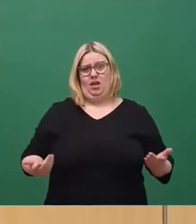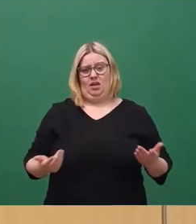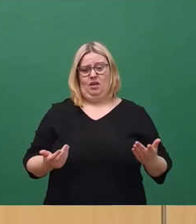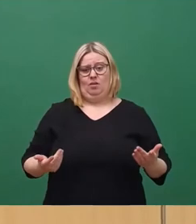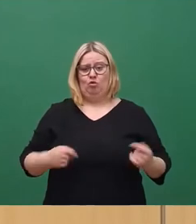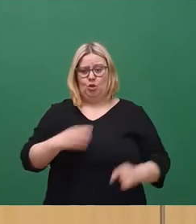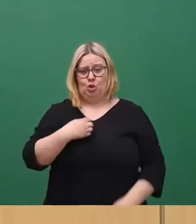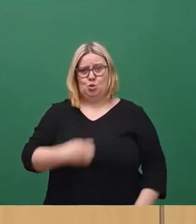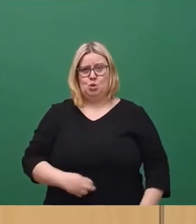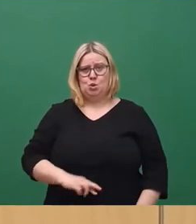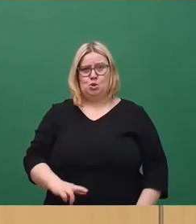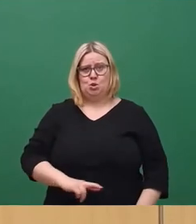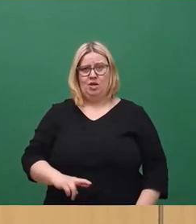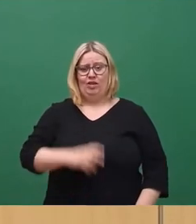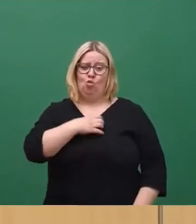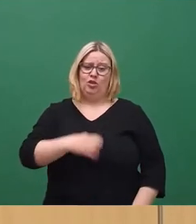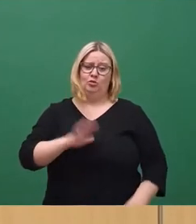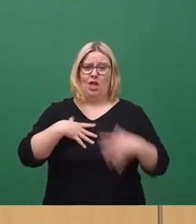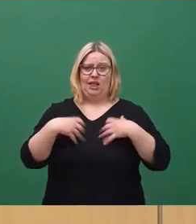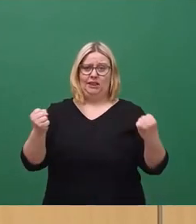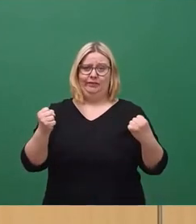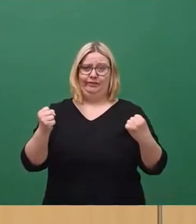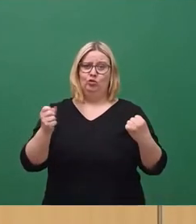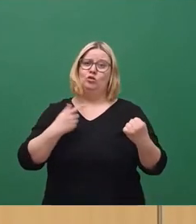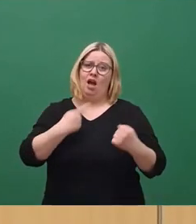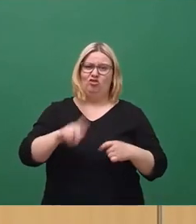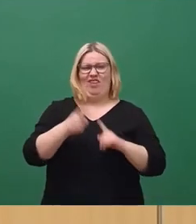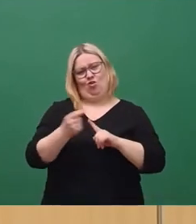werden, wenn sie hungrig sind, aggressiv und andere werden komisch.